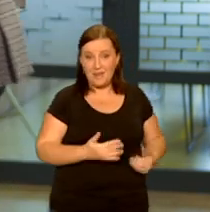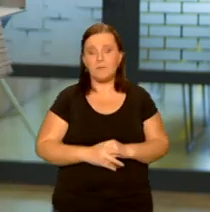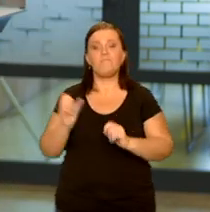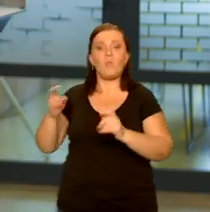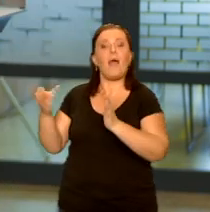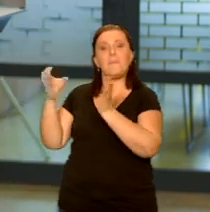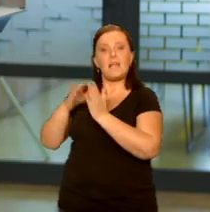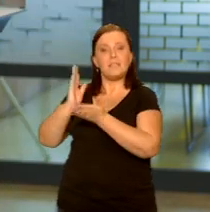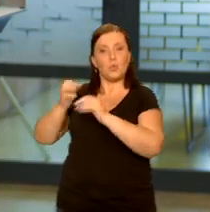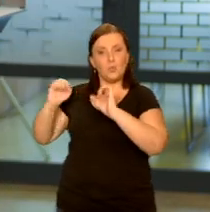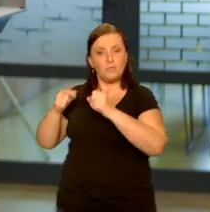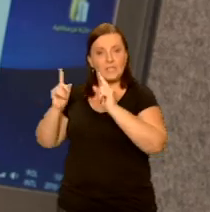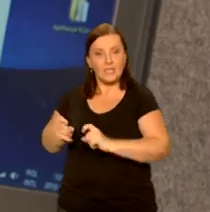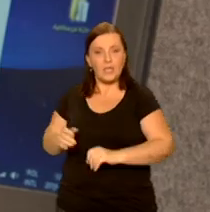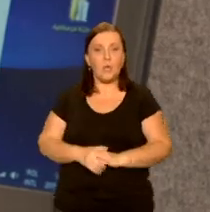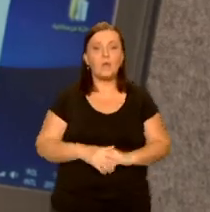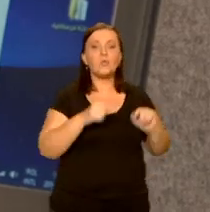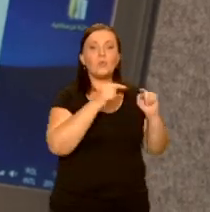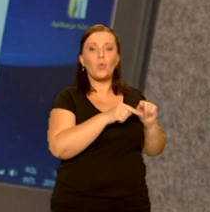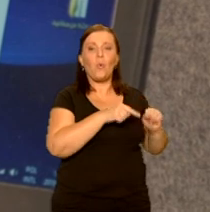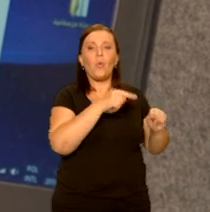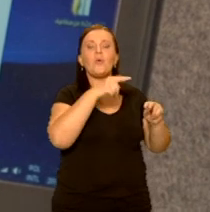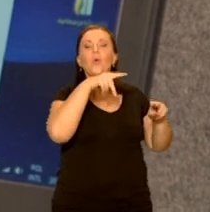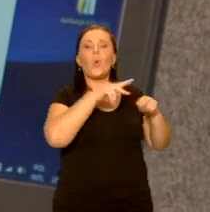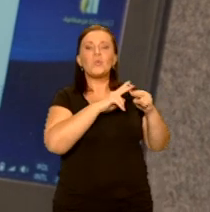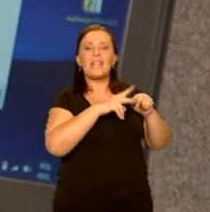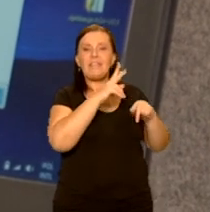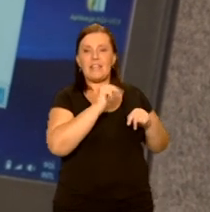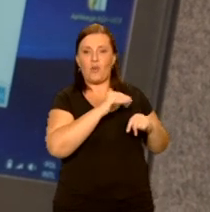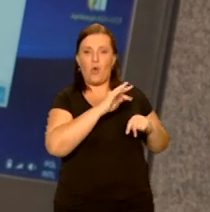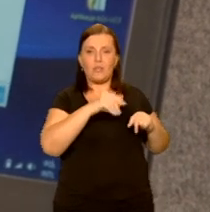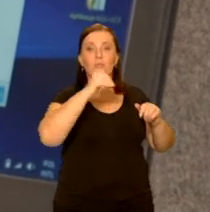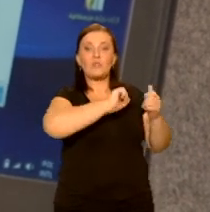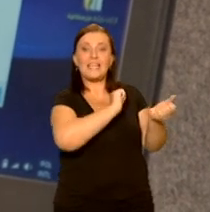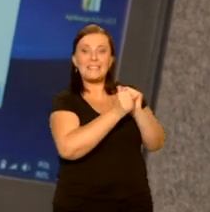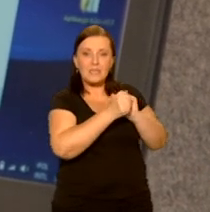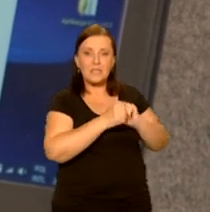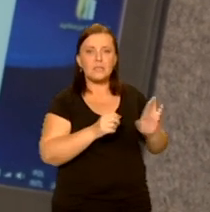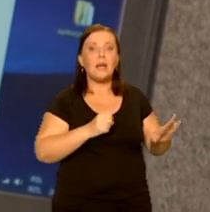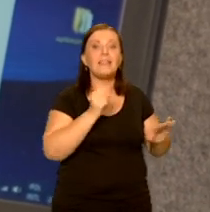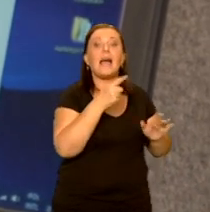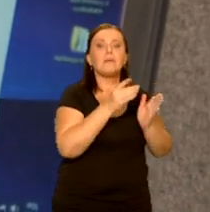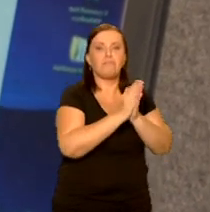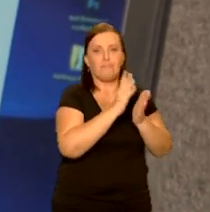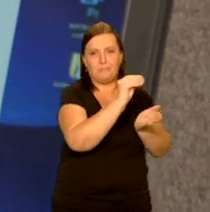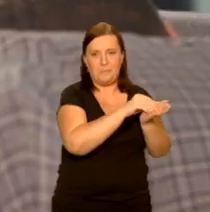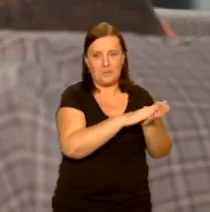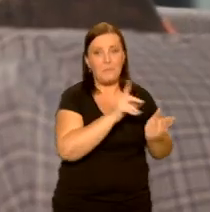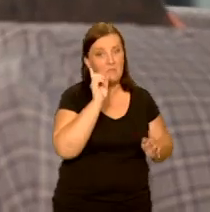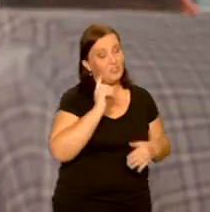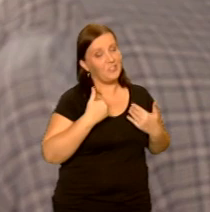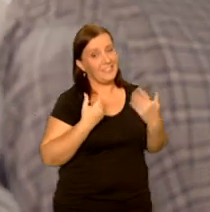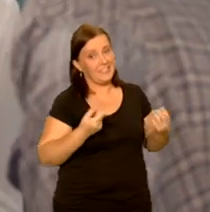mamy uruchomioną. Możemy tu zawsze w ustawieniach konta zmienić te dane, które... mężczyznę wprowadziłaś, no oczywiście. Zgadza